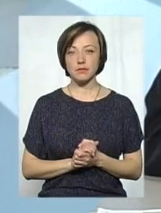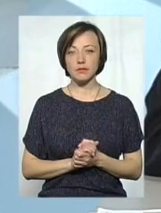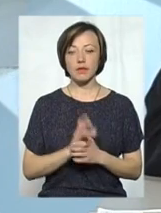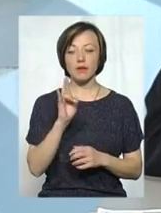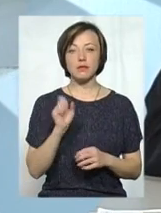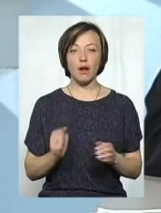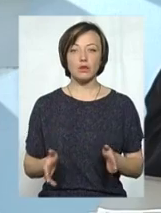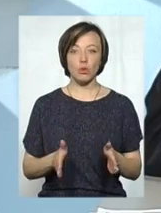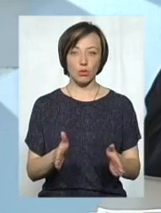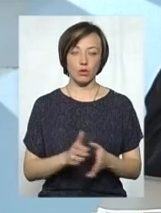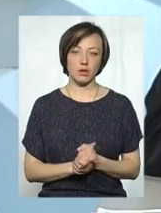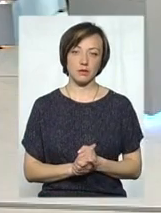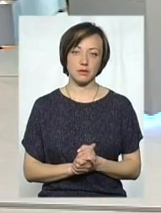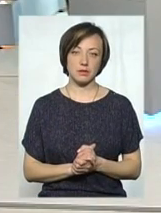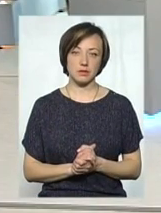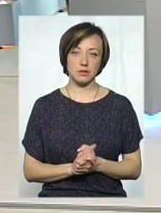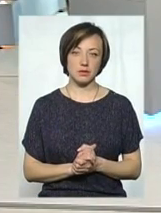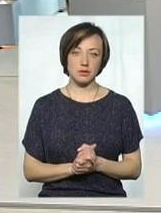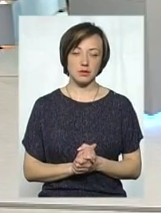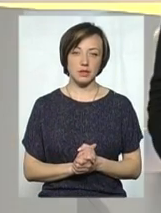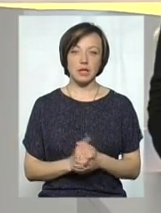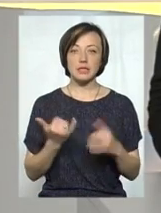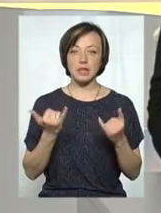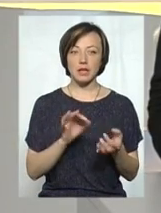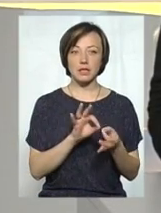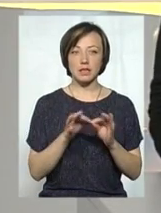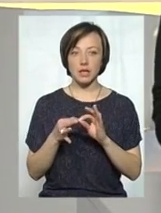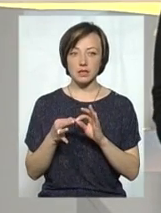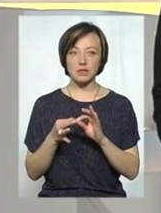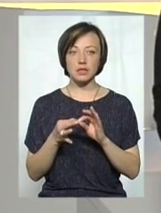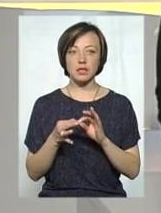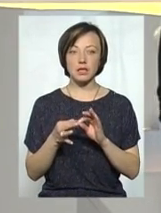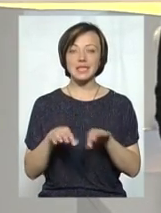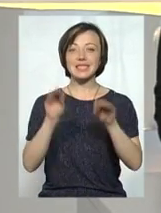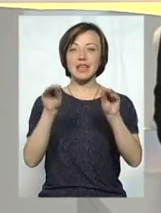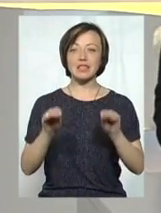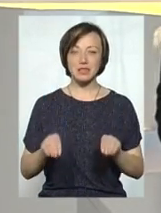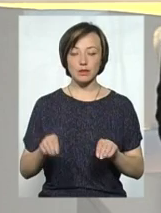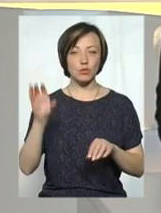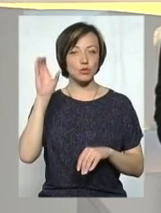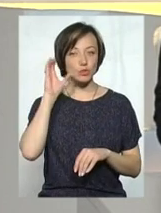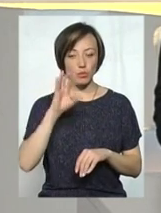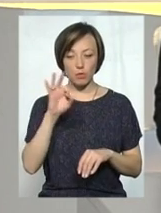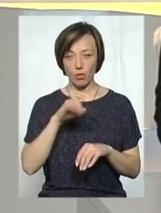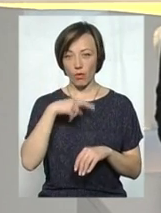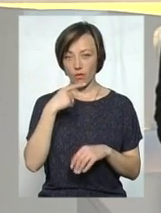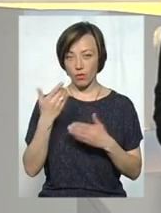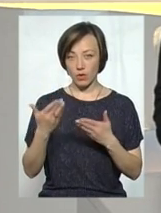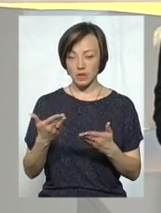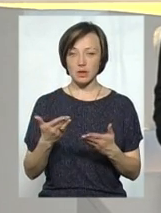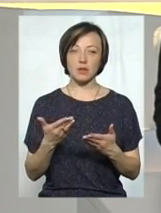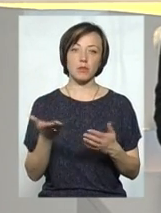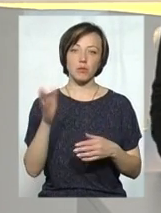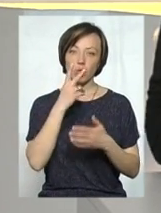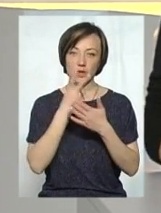дорозі. Дякую, пане Геннадій. Зараз ми детальніше звернемося ще до статистики, про яку говорить цей рік. А